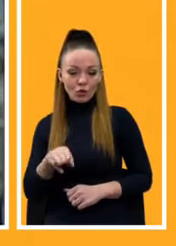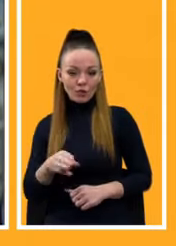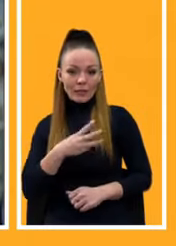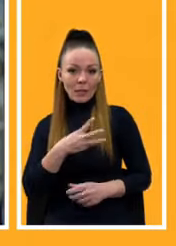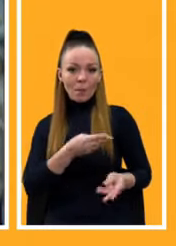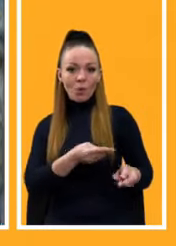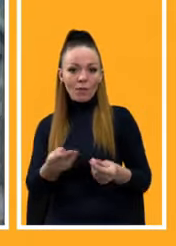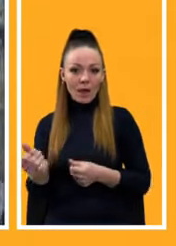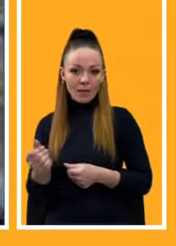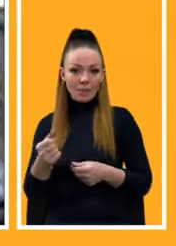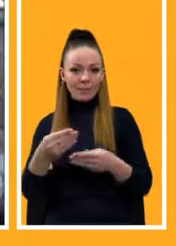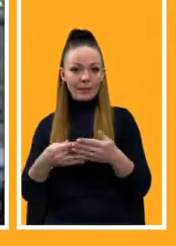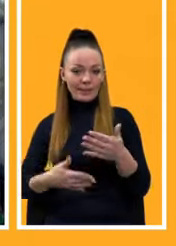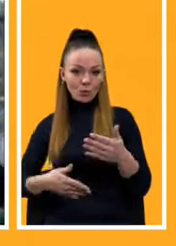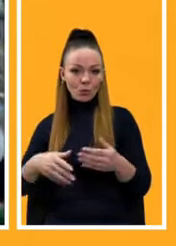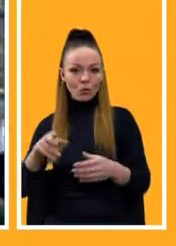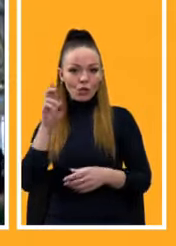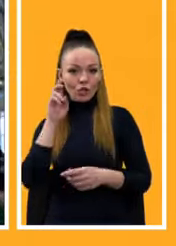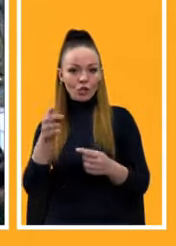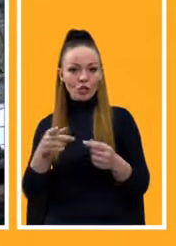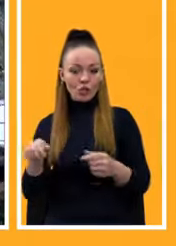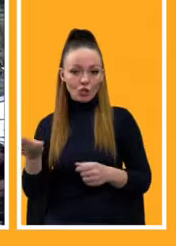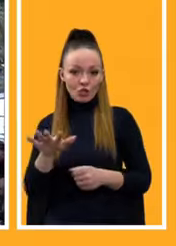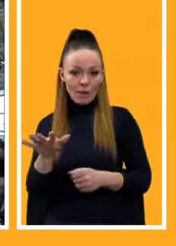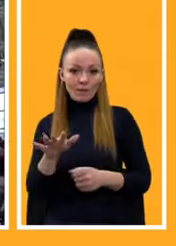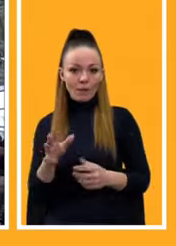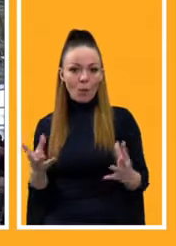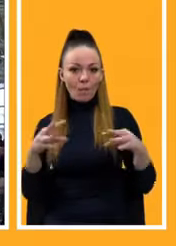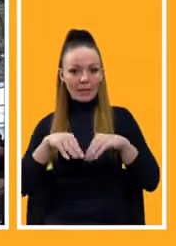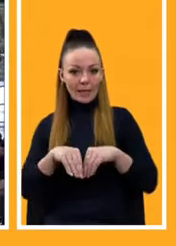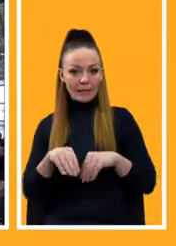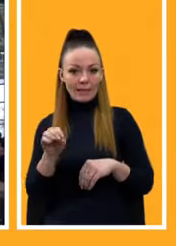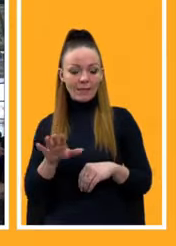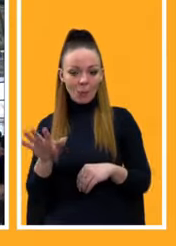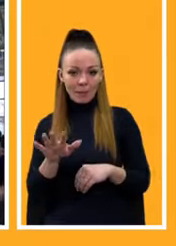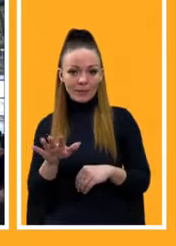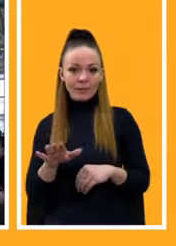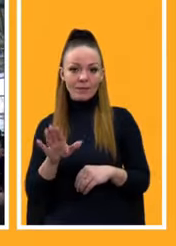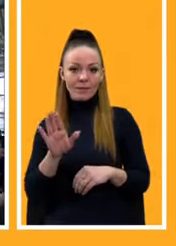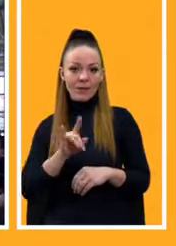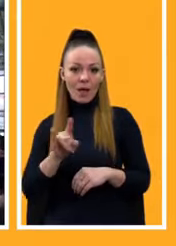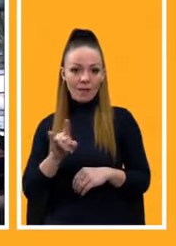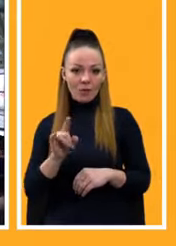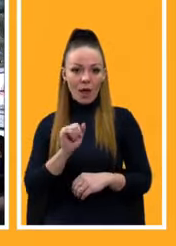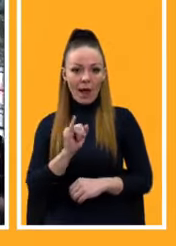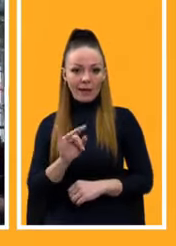низку європейських держав об'єднатися в авіаконсорціум «Іарбаз».